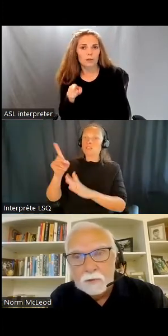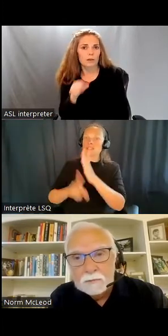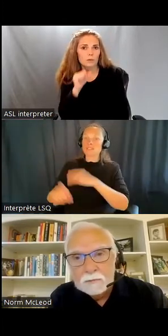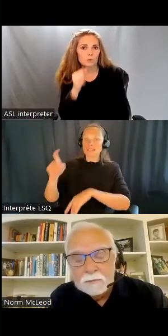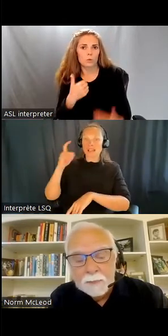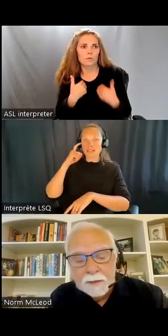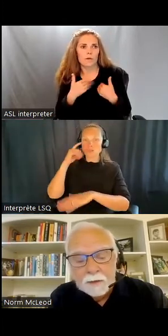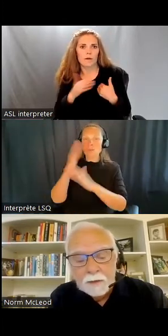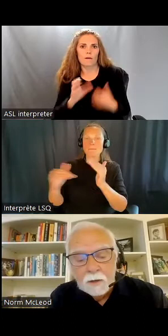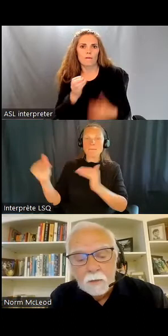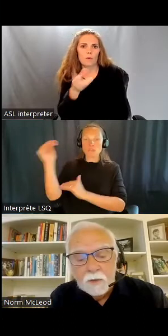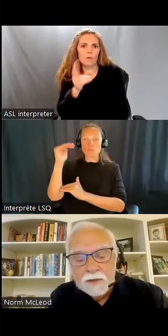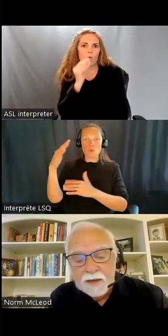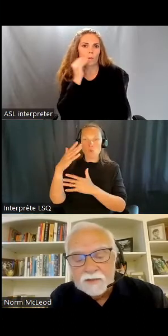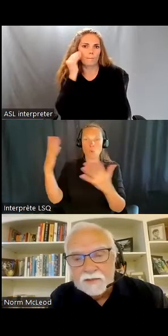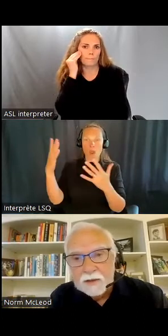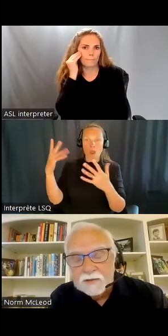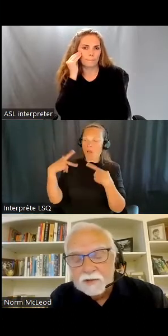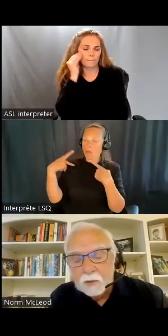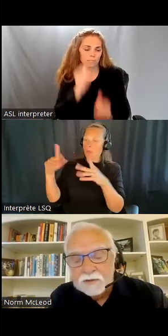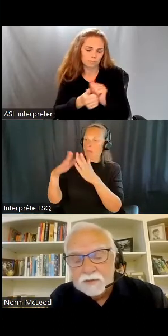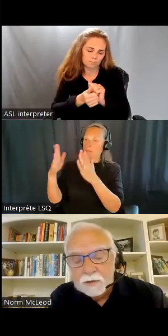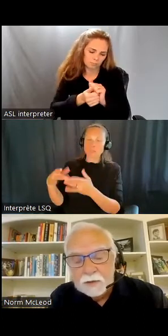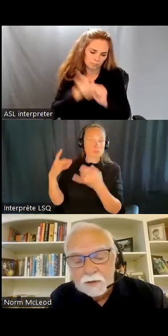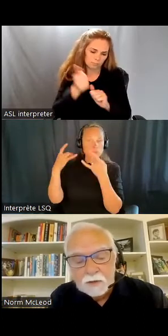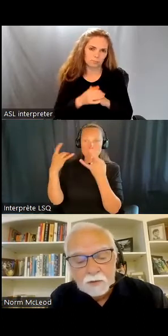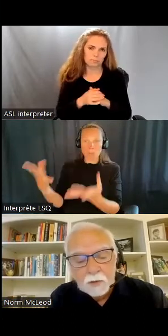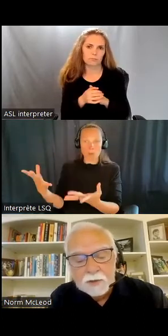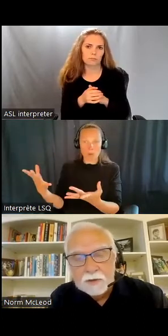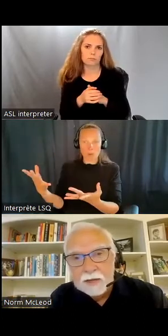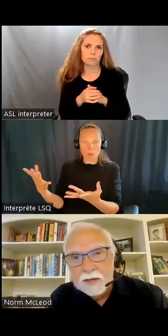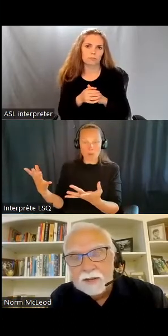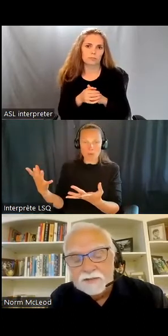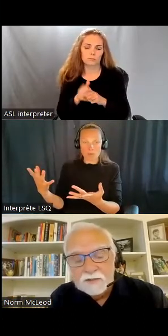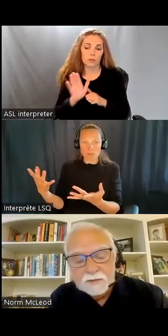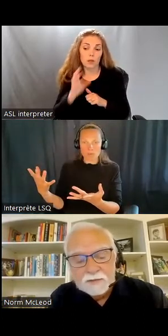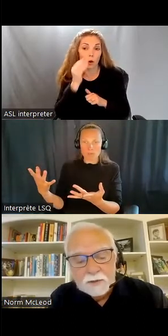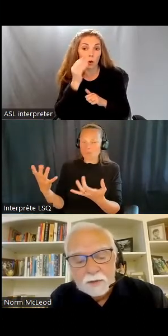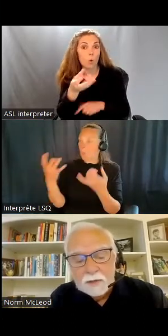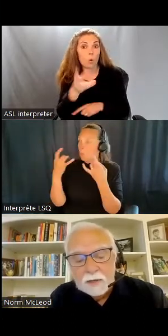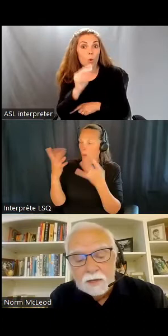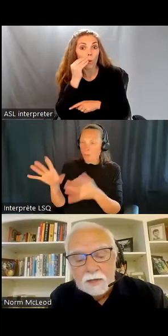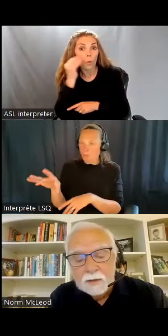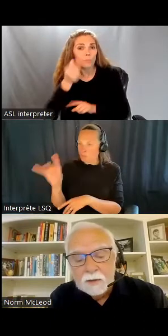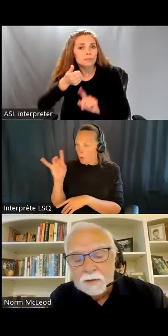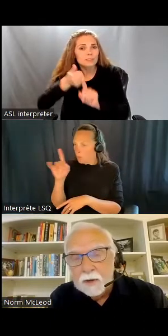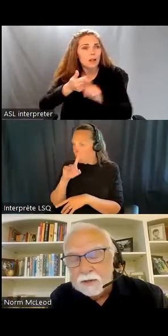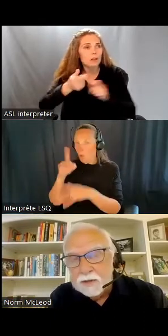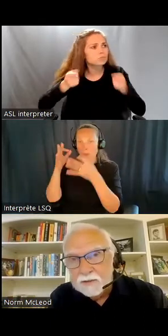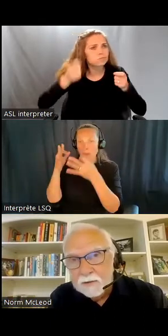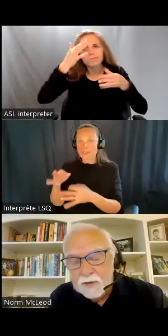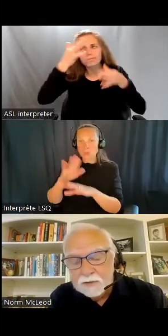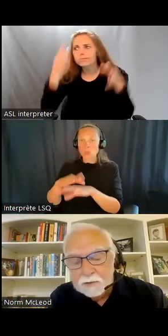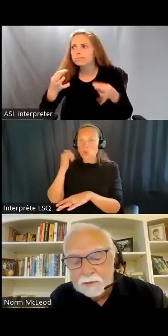n'ont pas leur propre maison ou elles ont leur choix, leur contrôle dans les décisions quotidiennes,